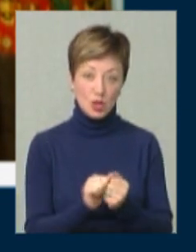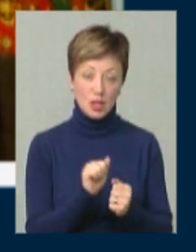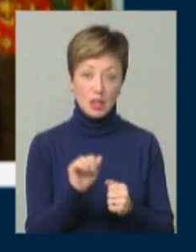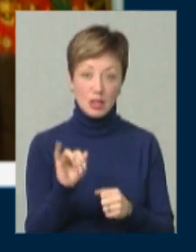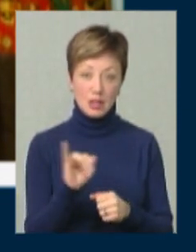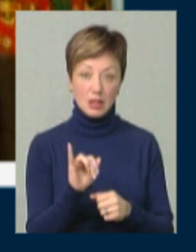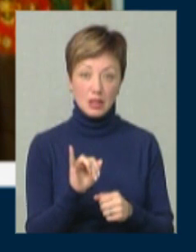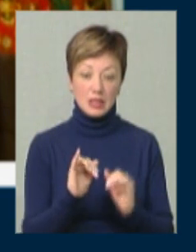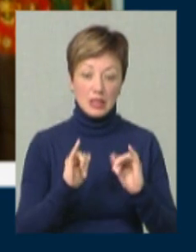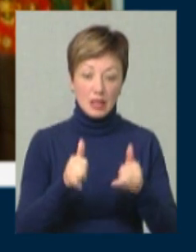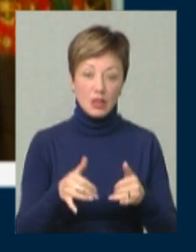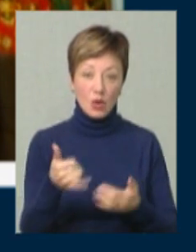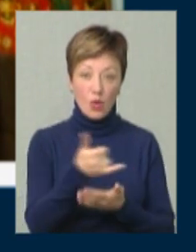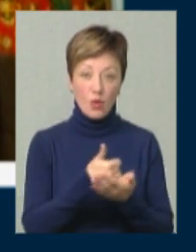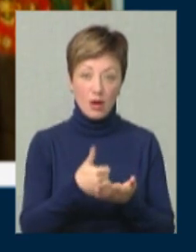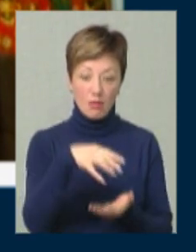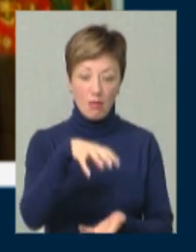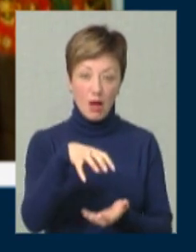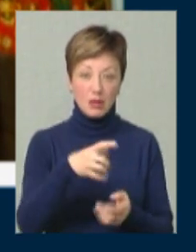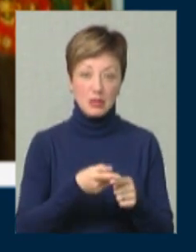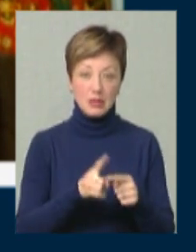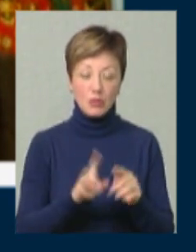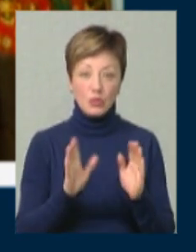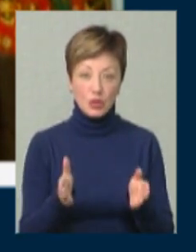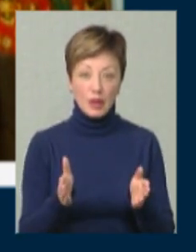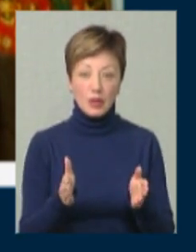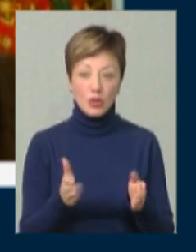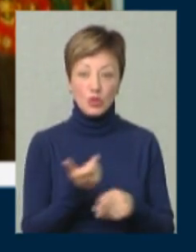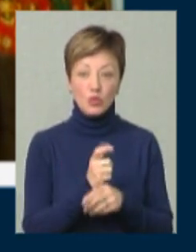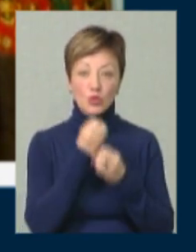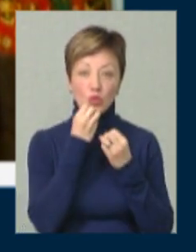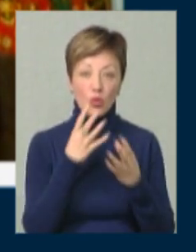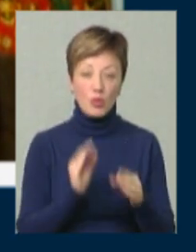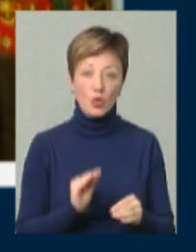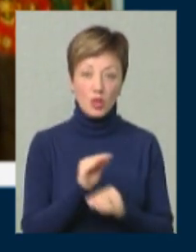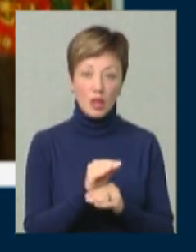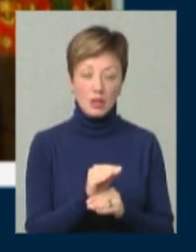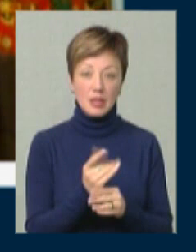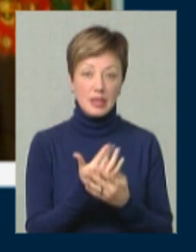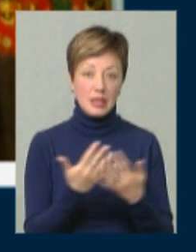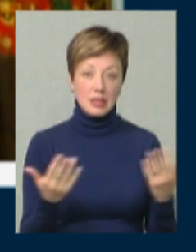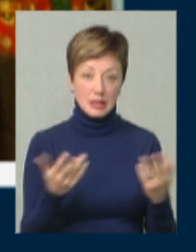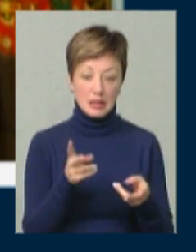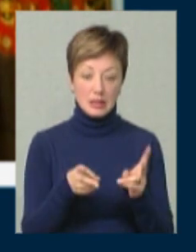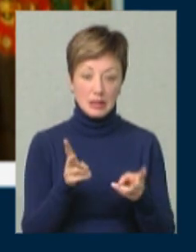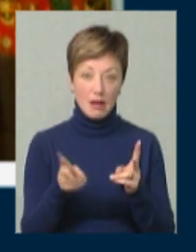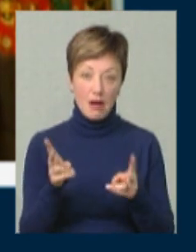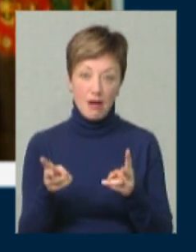і залити олією в банки, і це буде дуже добрий додаток до самих різних